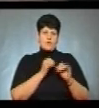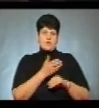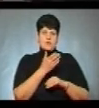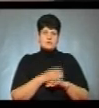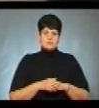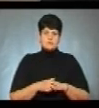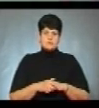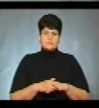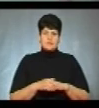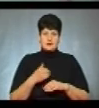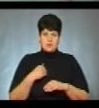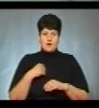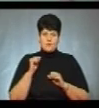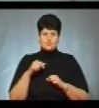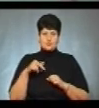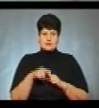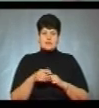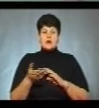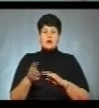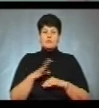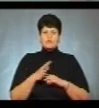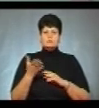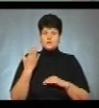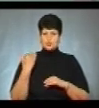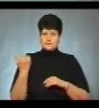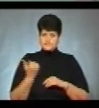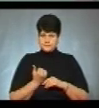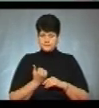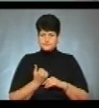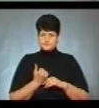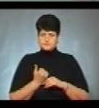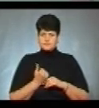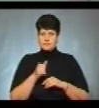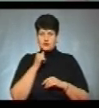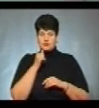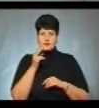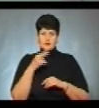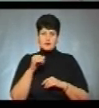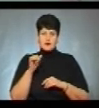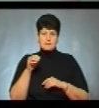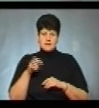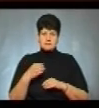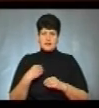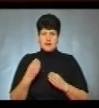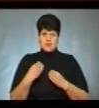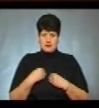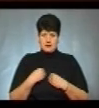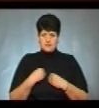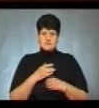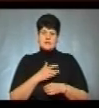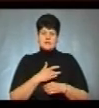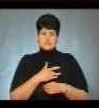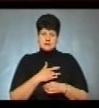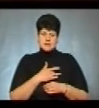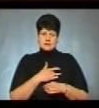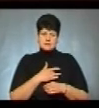я годин ходити?» «Я був на тому тижні. Від цукрового діабету мені дали. Від серця